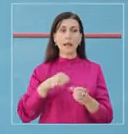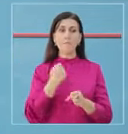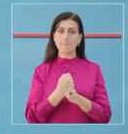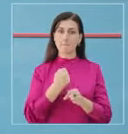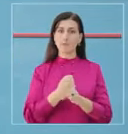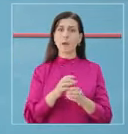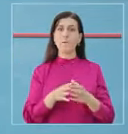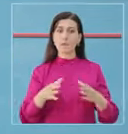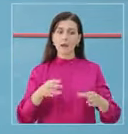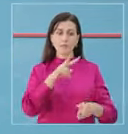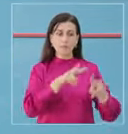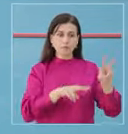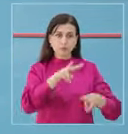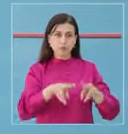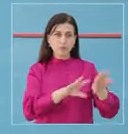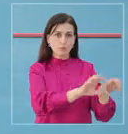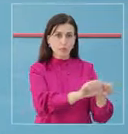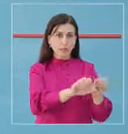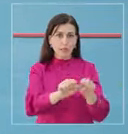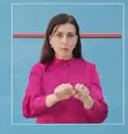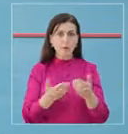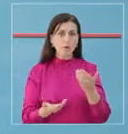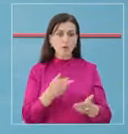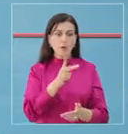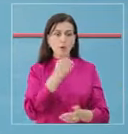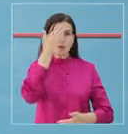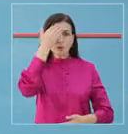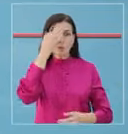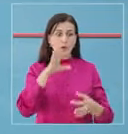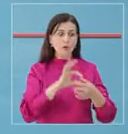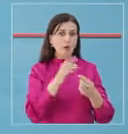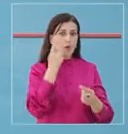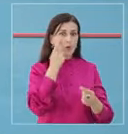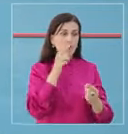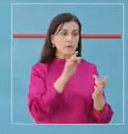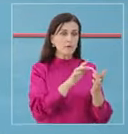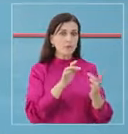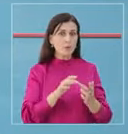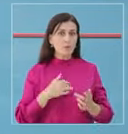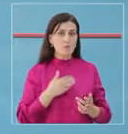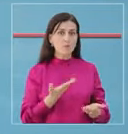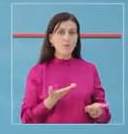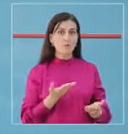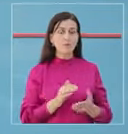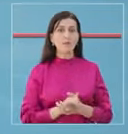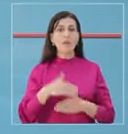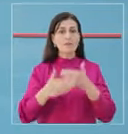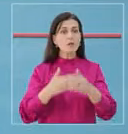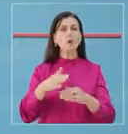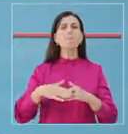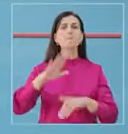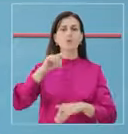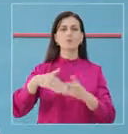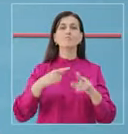pokryhet në mënyrë të fuqishme, i cili do të vazhdoj dhe do të përforcohet në javët në